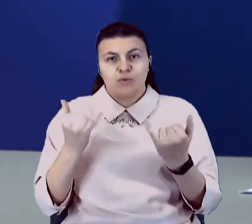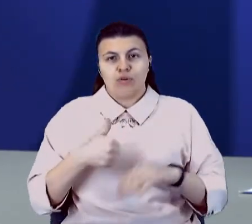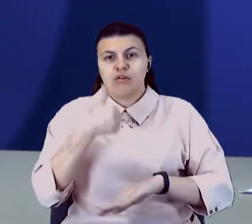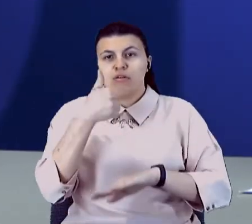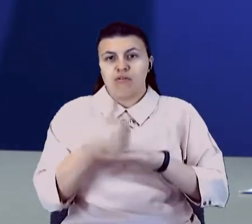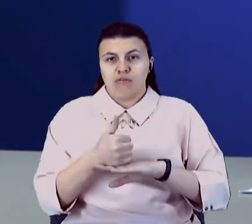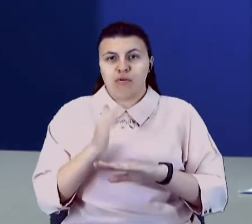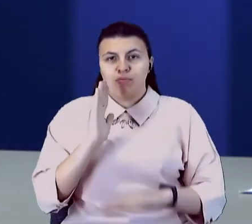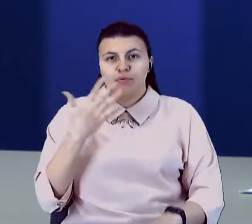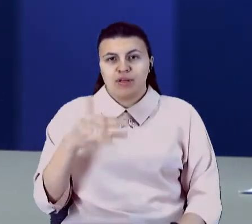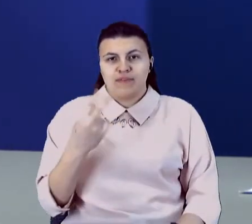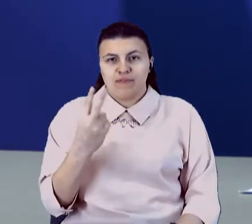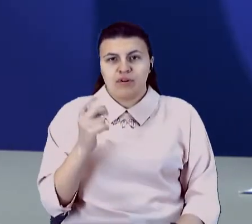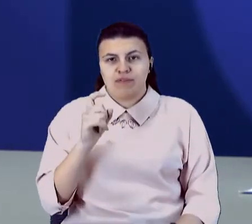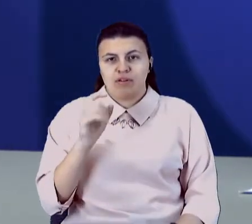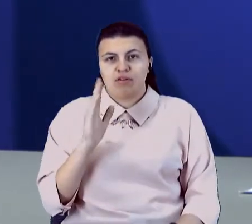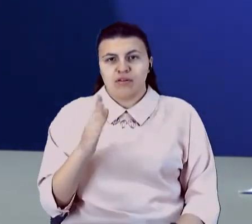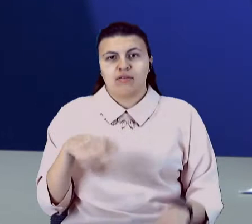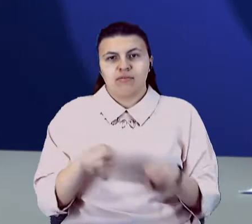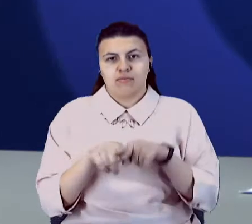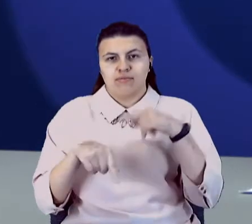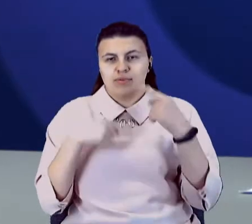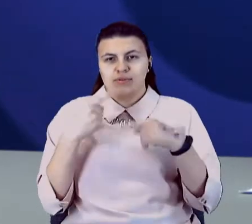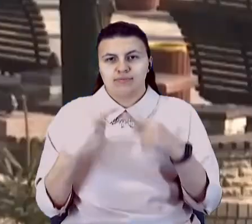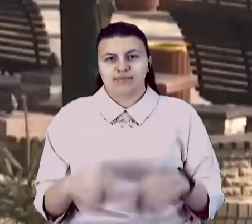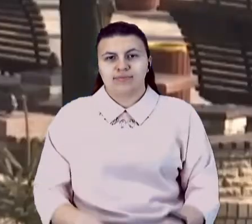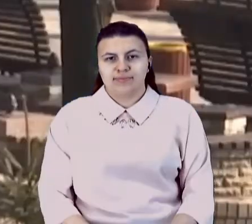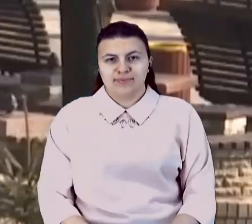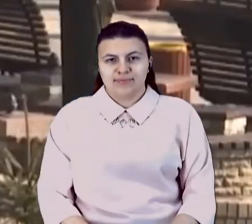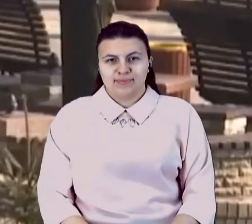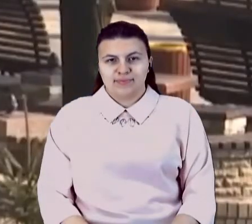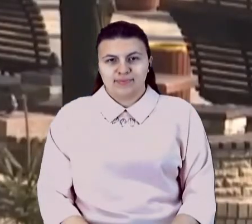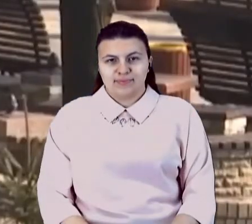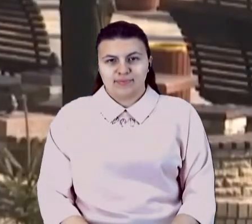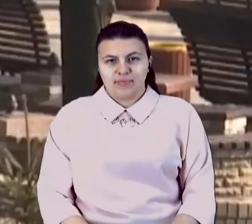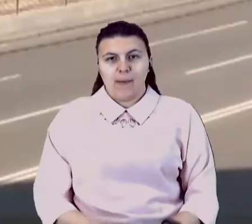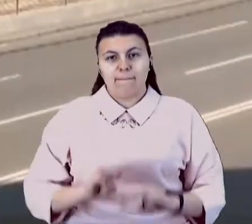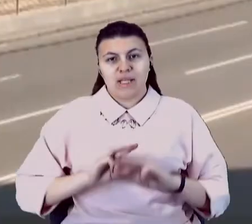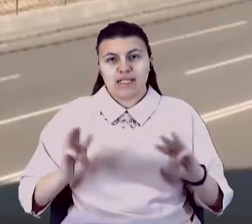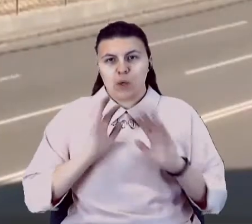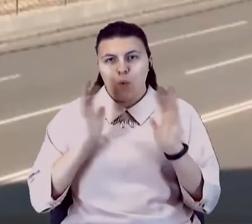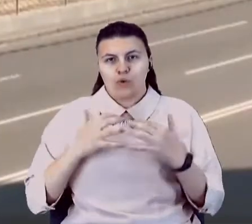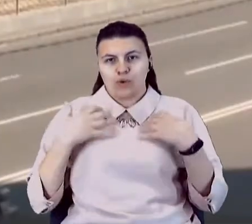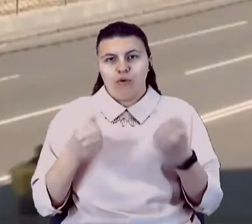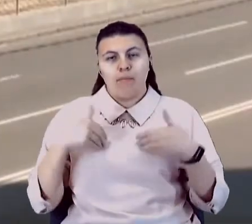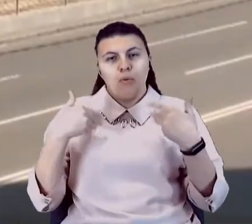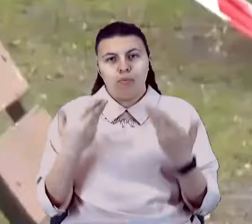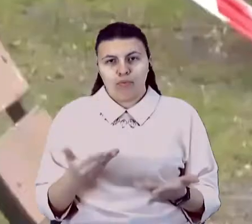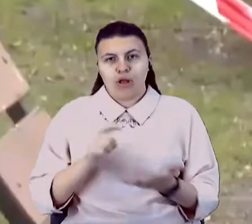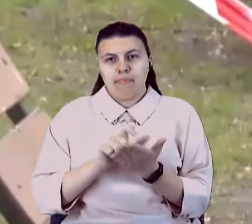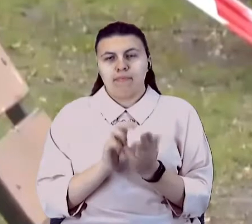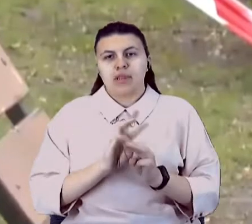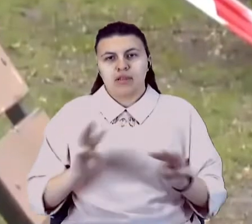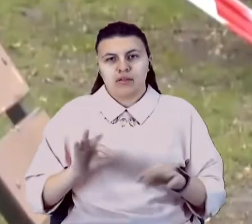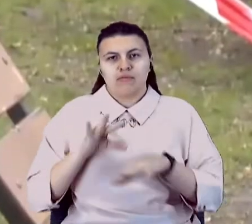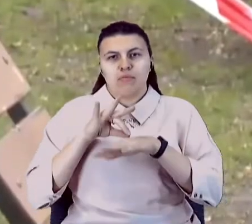наступних 52 хвилин ми говоритимемо про таке. Міністерство охорони здоров'я пропонуватиме Кабінету міністрів запровадити